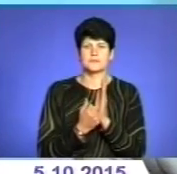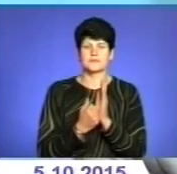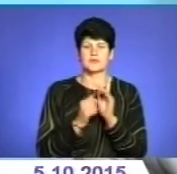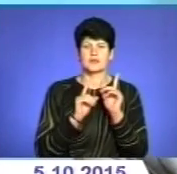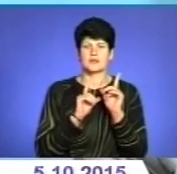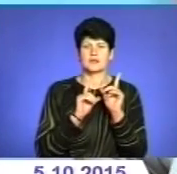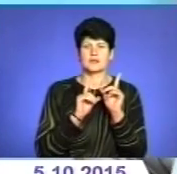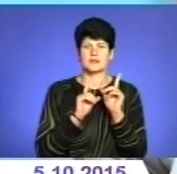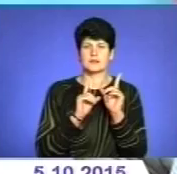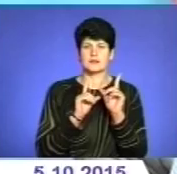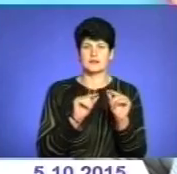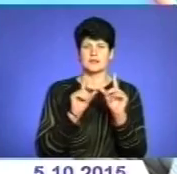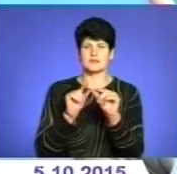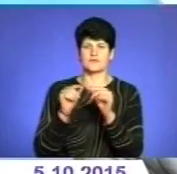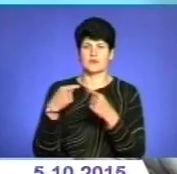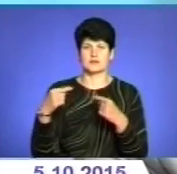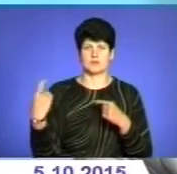різних областях.